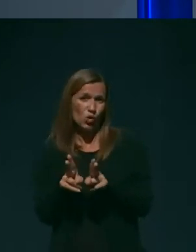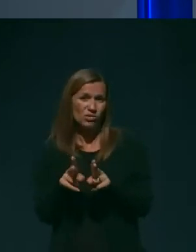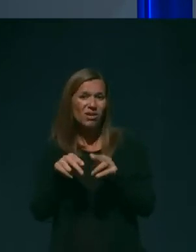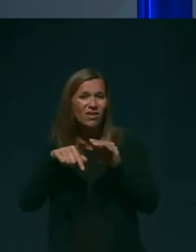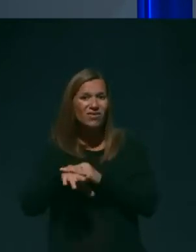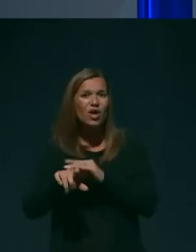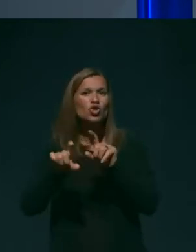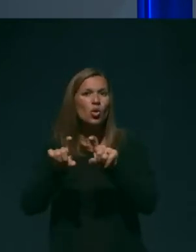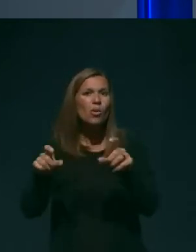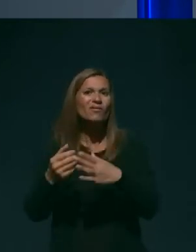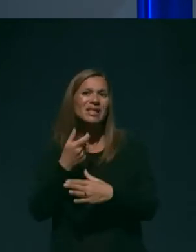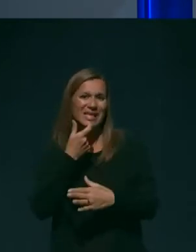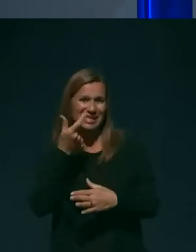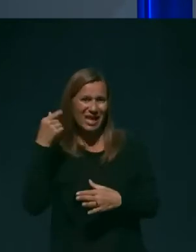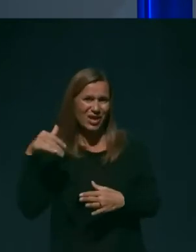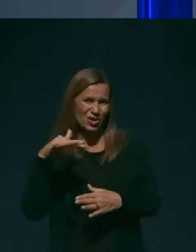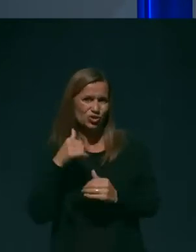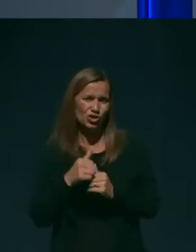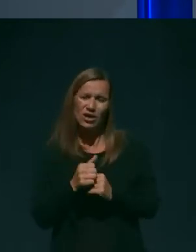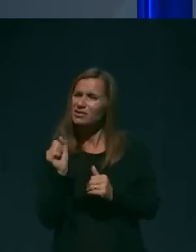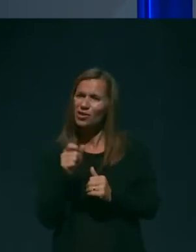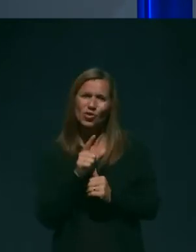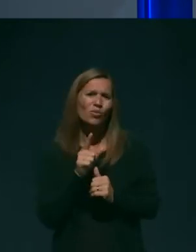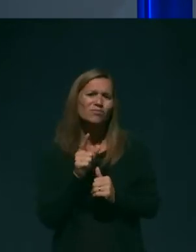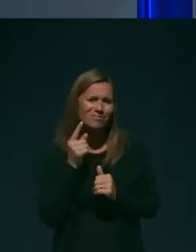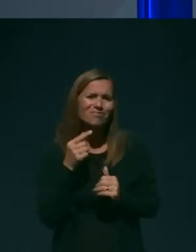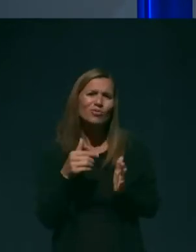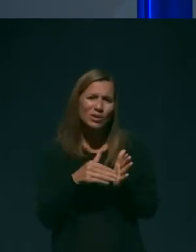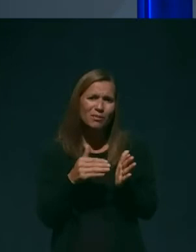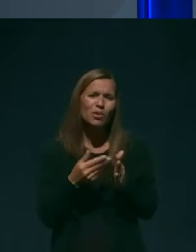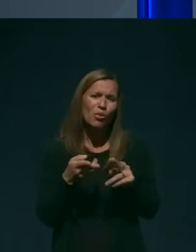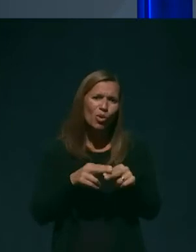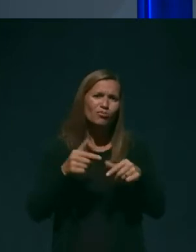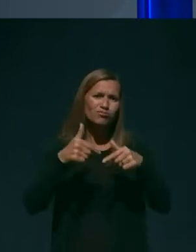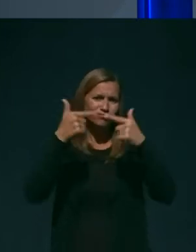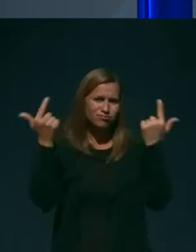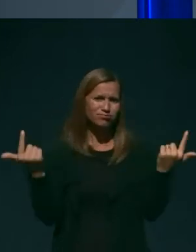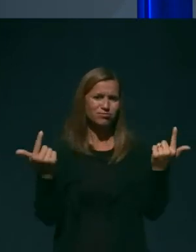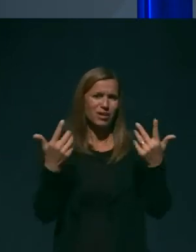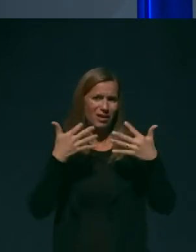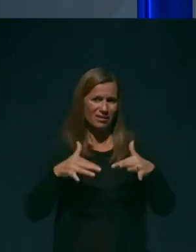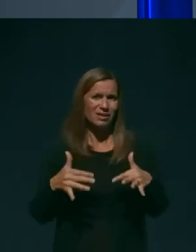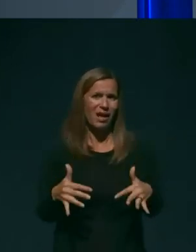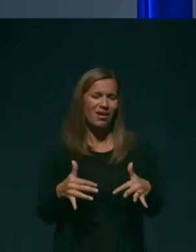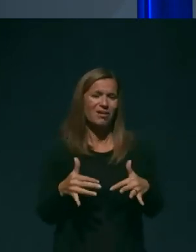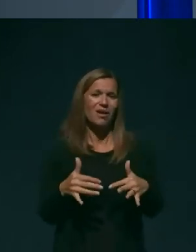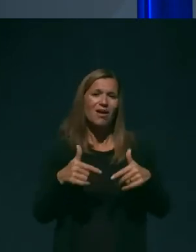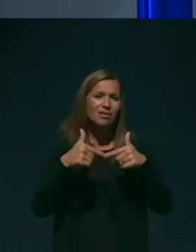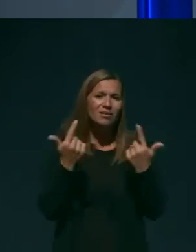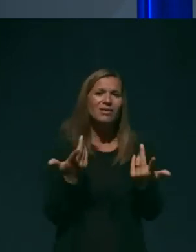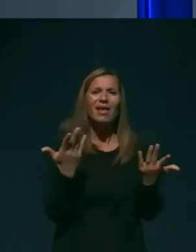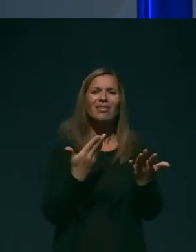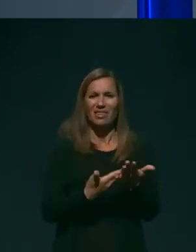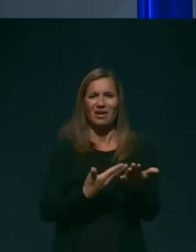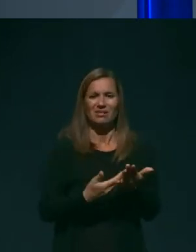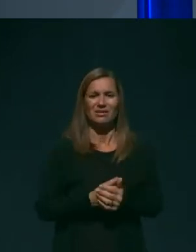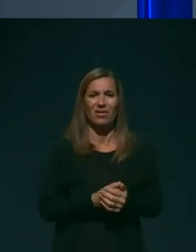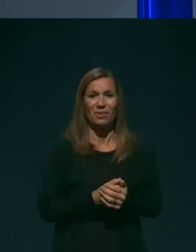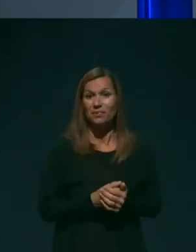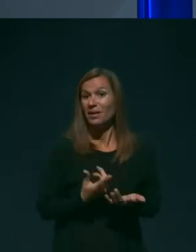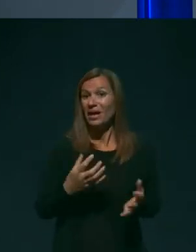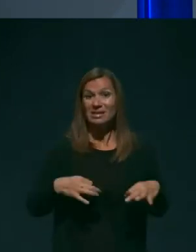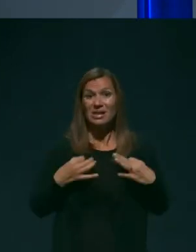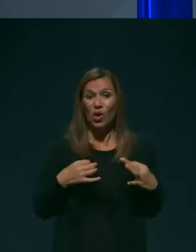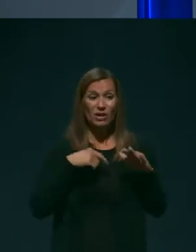Zato menim, da je potrebna razlaga in ob enem tudi navedba nekaterih dejstev. Prvič moramo vedeti, da zdravljenje v